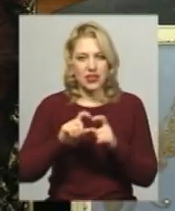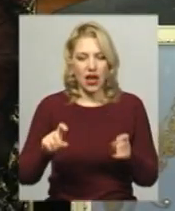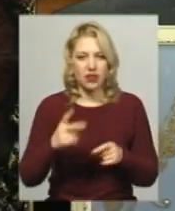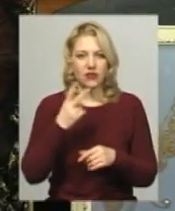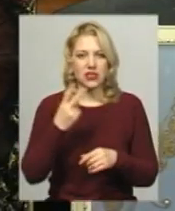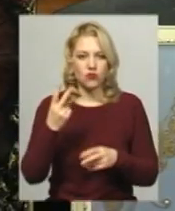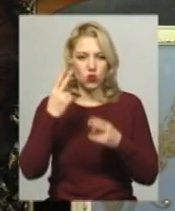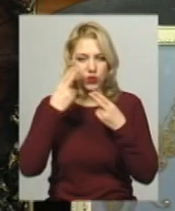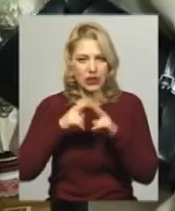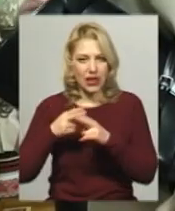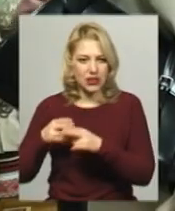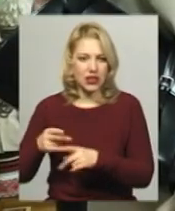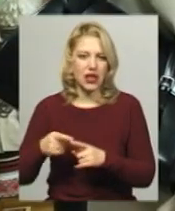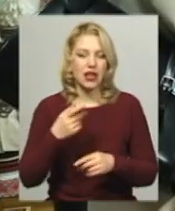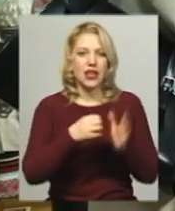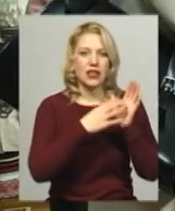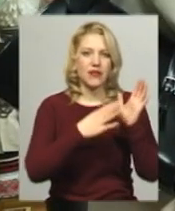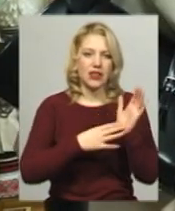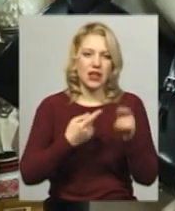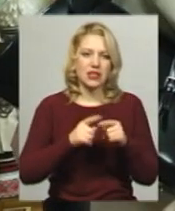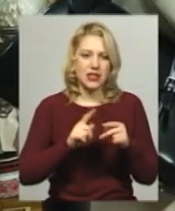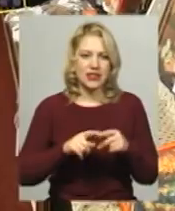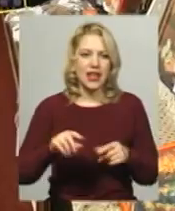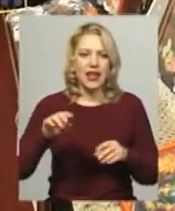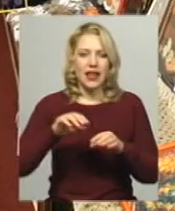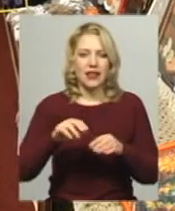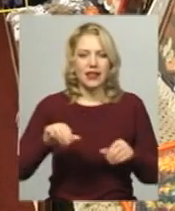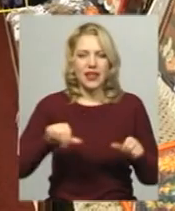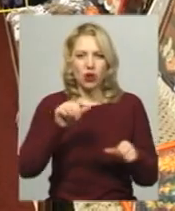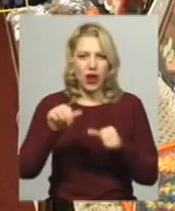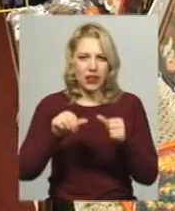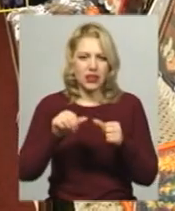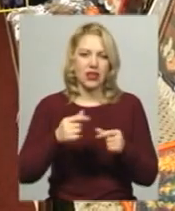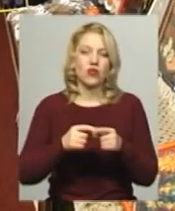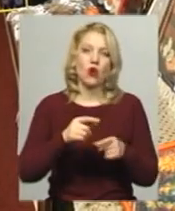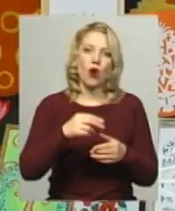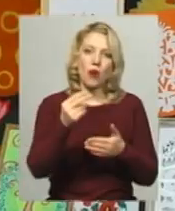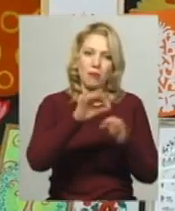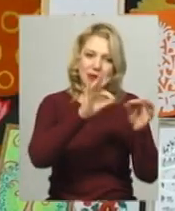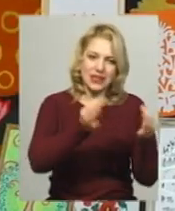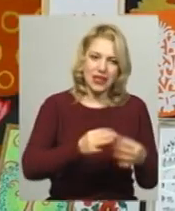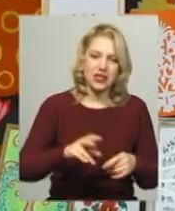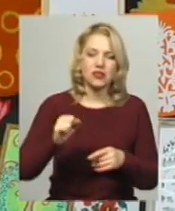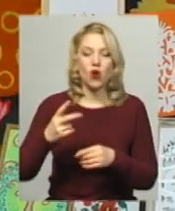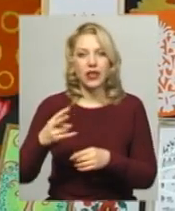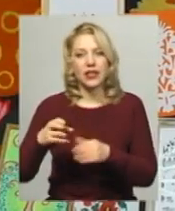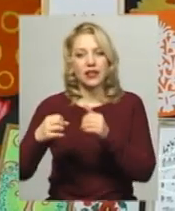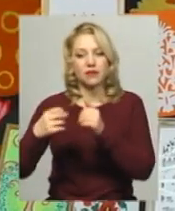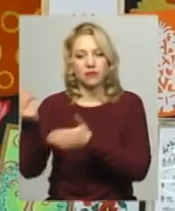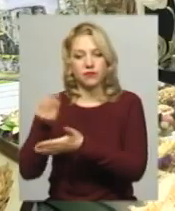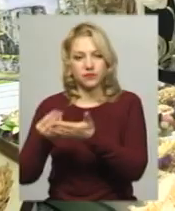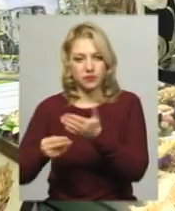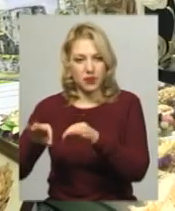техніках. З них 19 – це декоративно-ужиткове мистецтво, та 3 – з образотворчого, каже методист науково-технічної